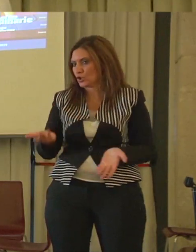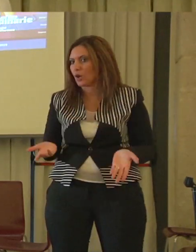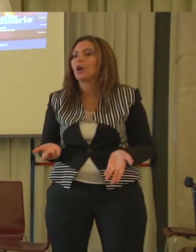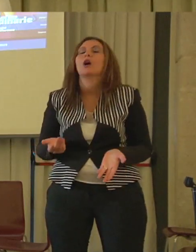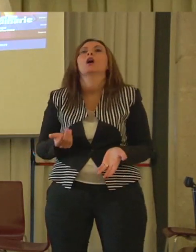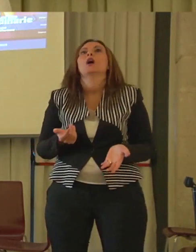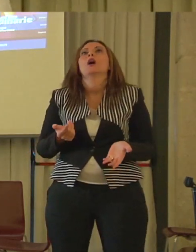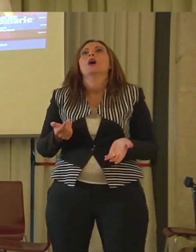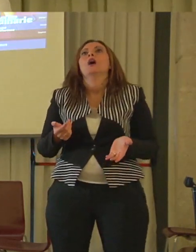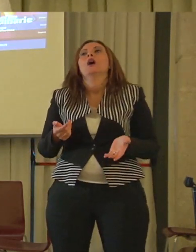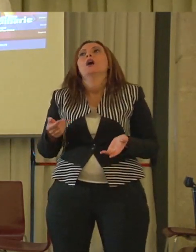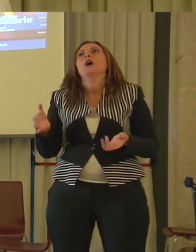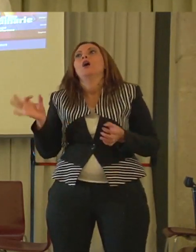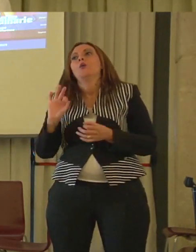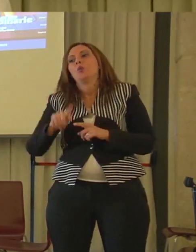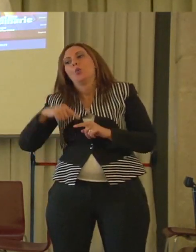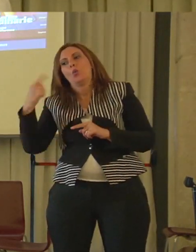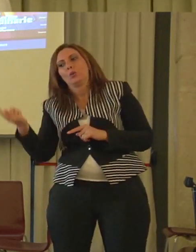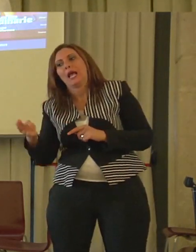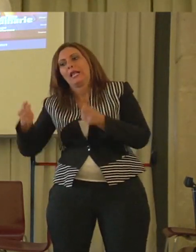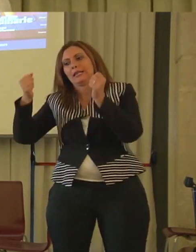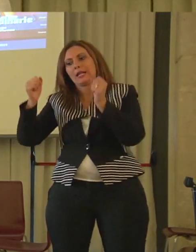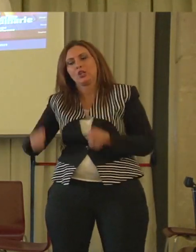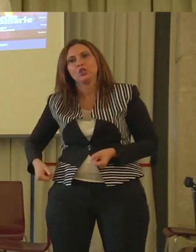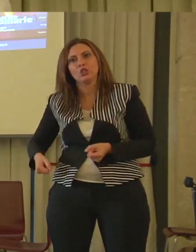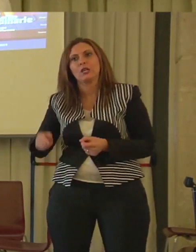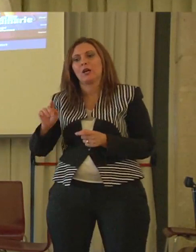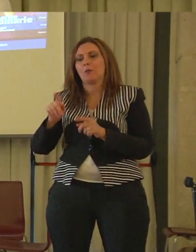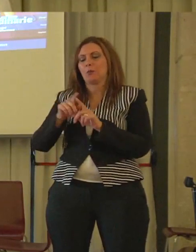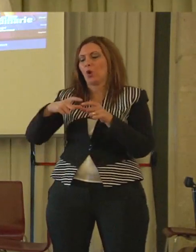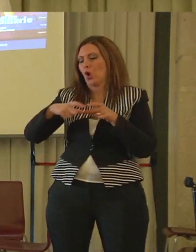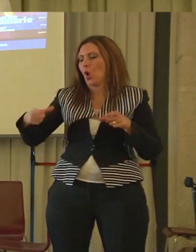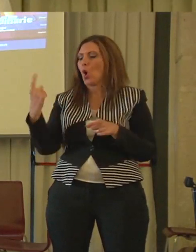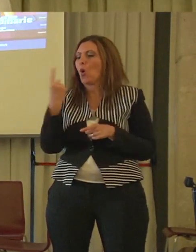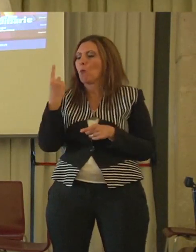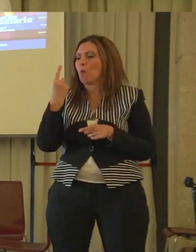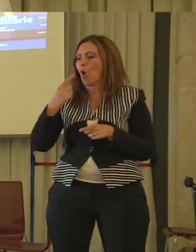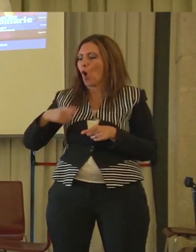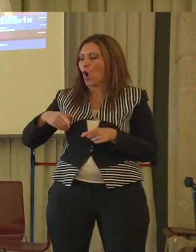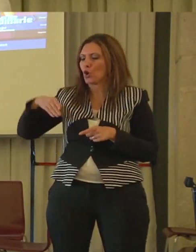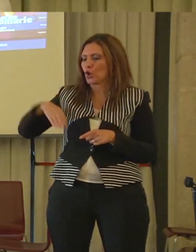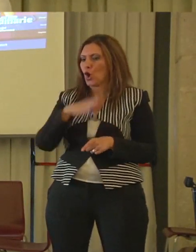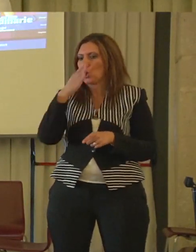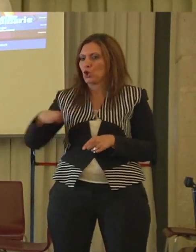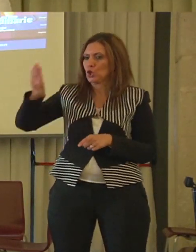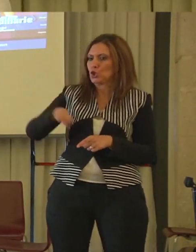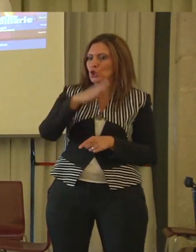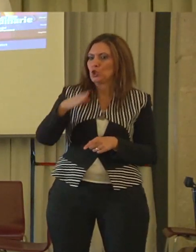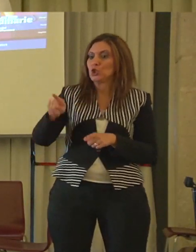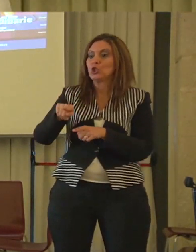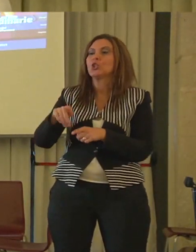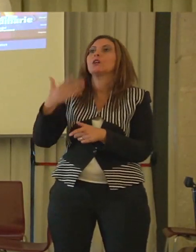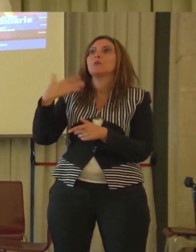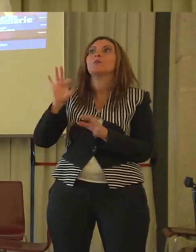'era chi scia sul monosci, un amputato altissimo di gamba, l'abbiamo visto in foto, e ci dicono che le sue sciate sul